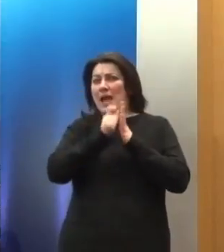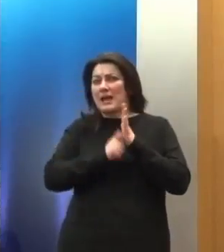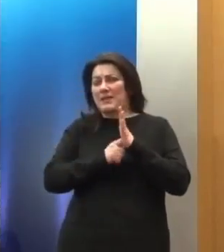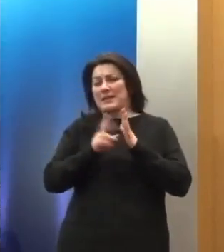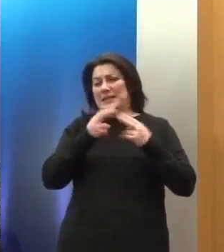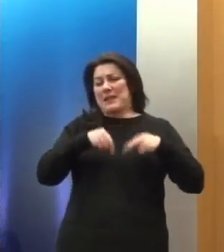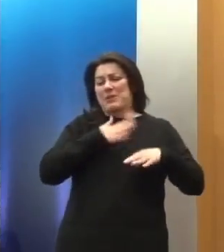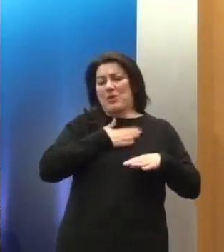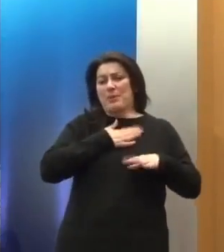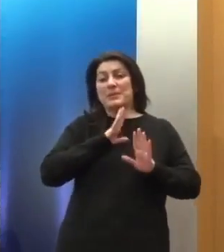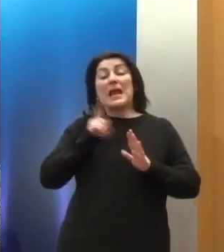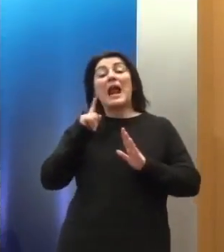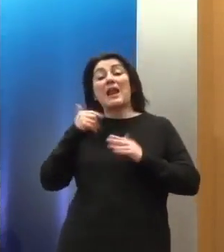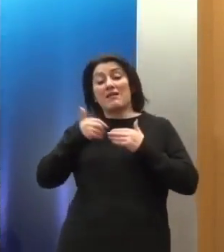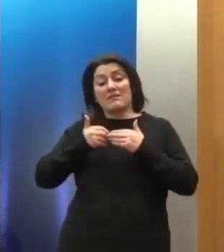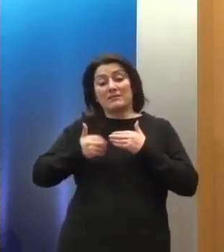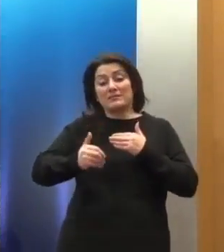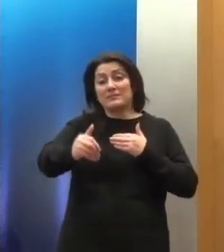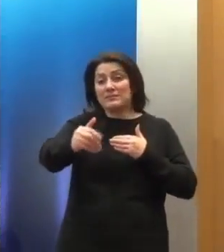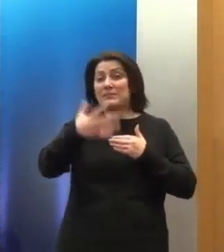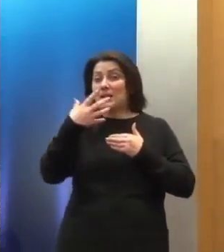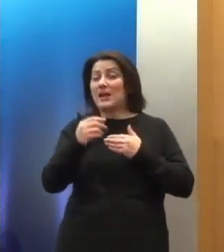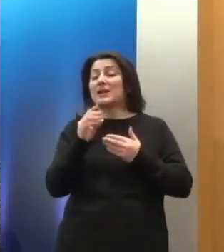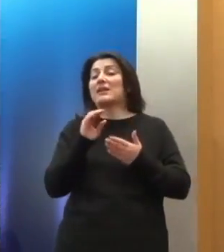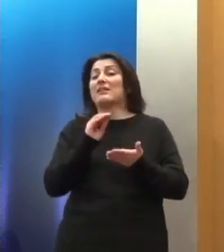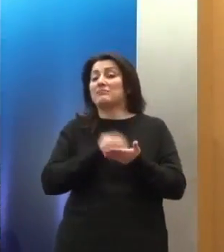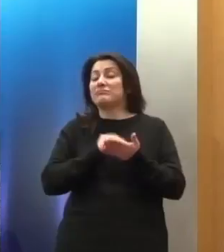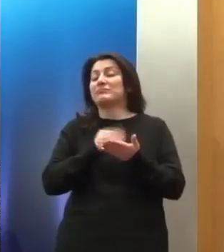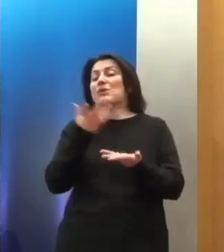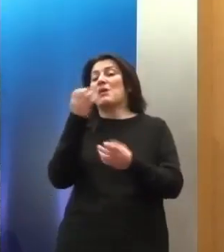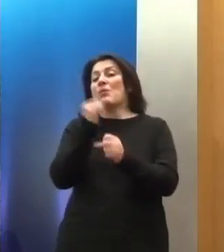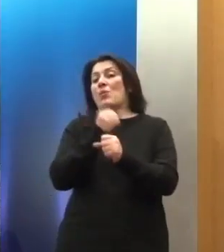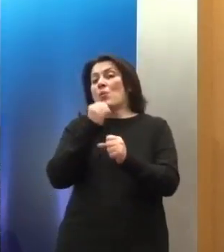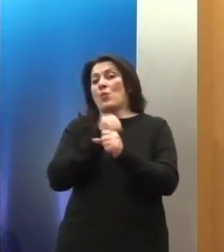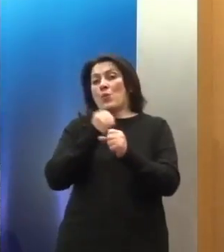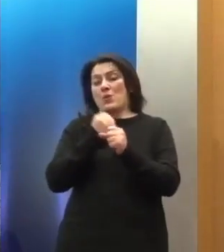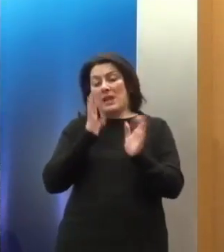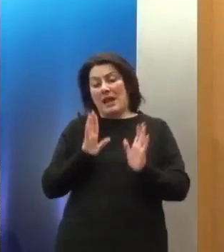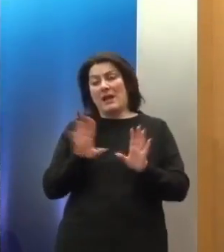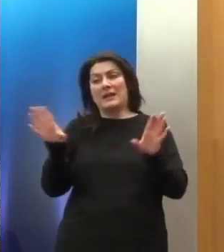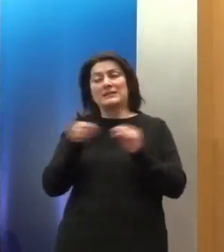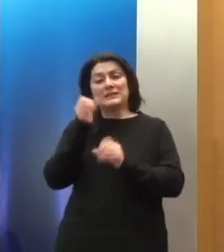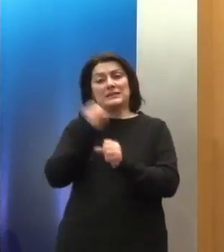Επιτροπή, αλλά έχει μπροστά της και άλλους γύρους τώρα, έρχονται, από ό,τι μας εξήγησαν και οι συνάδελφοι,